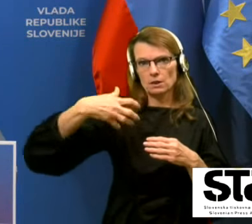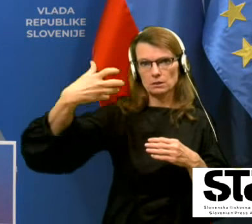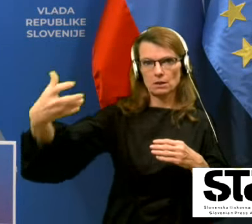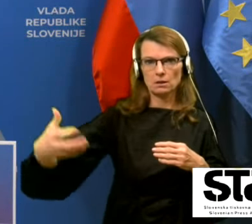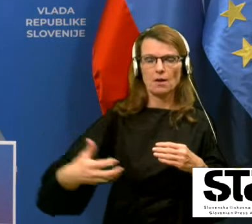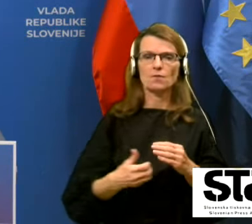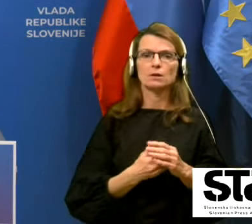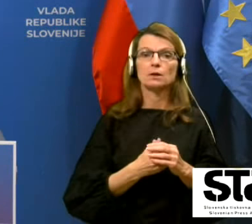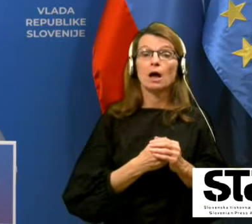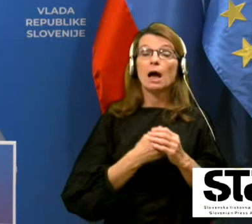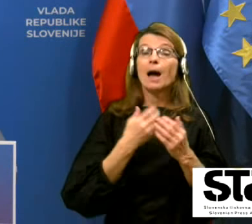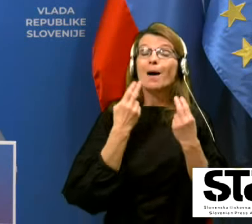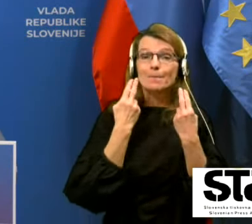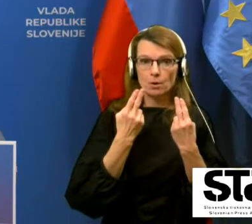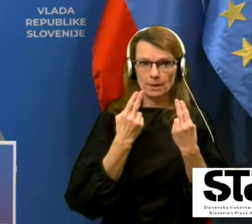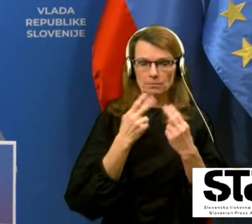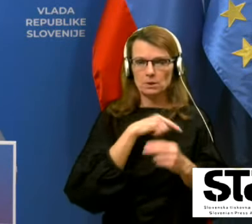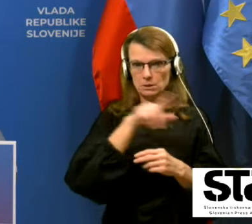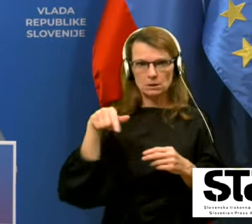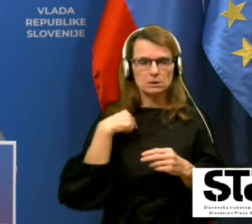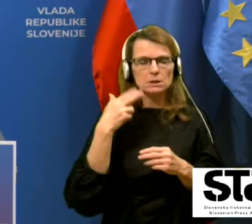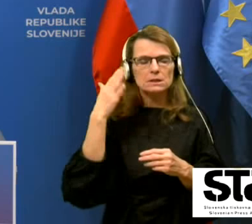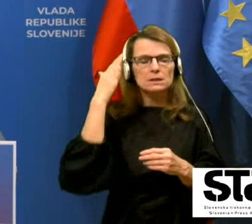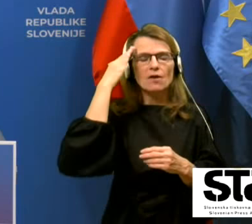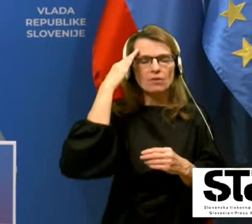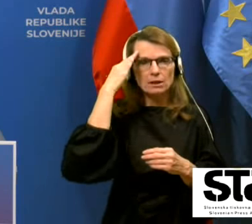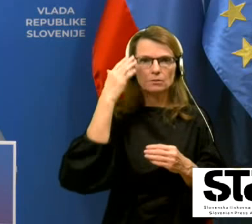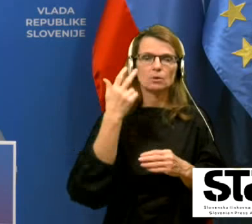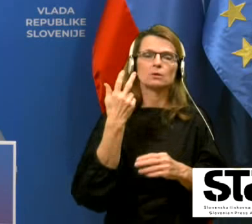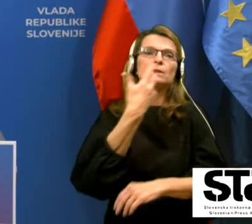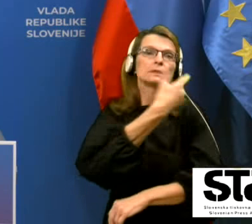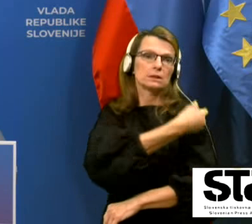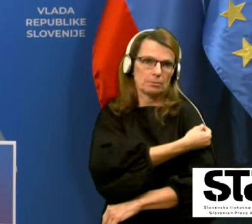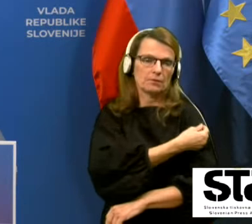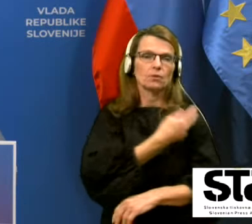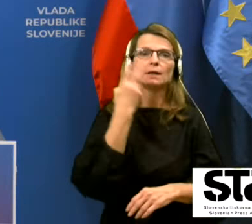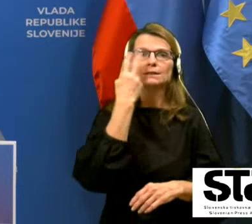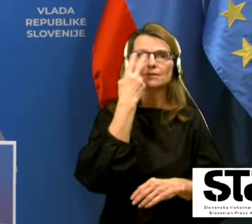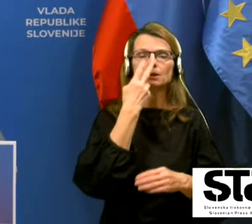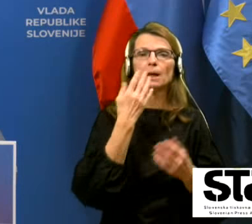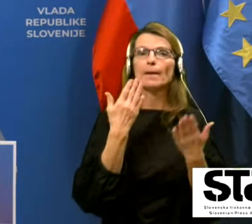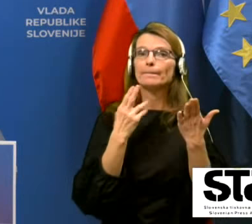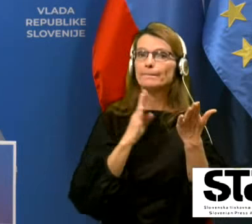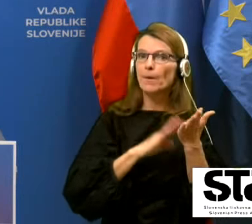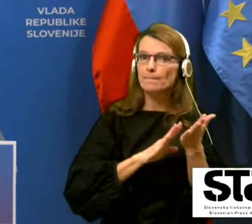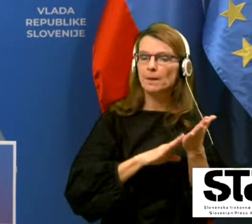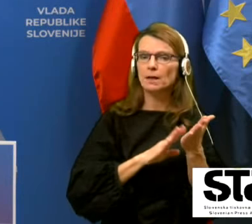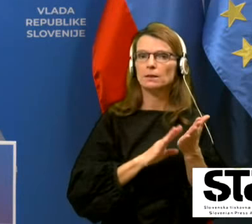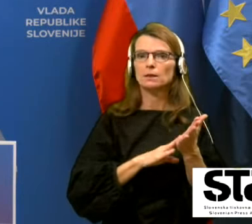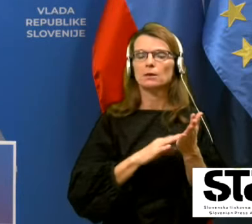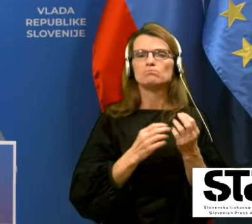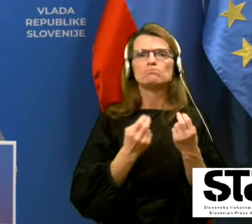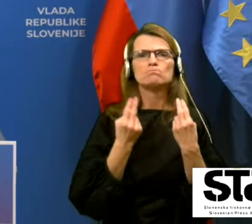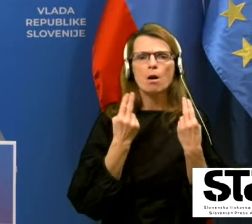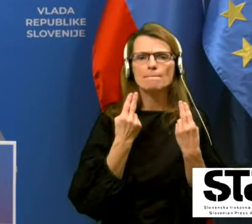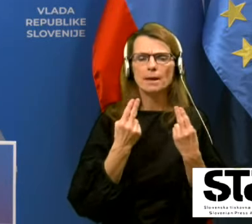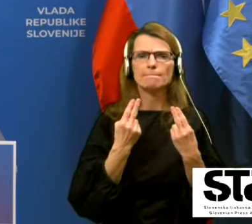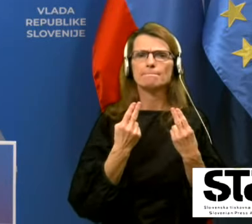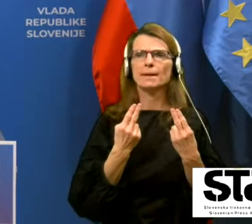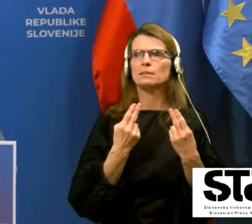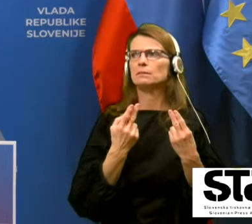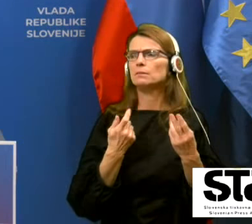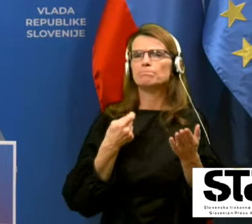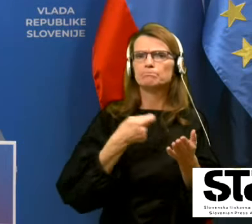da se zavedamo, cepivo seveda pomeni pomemben doprinos, ampak